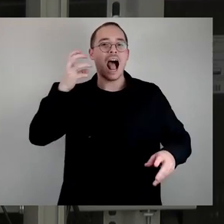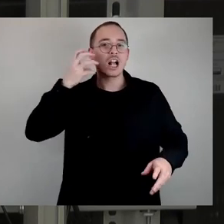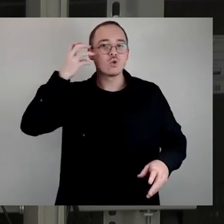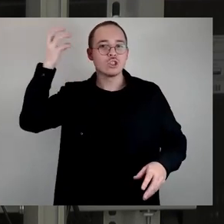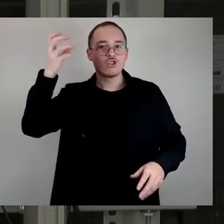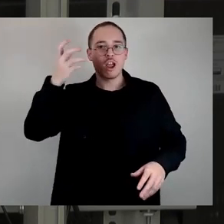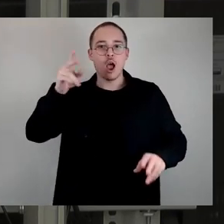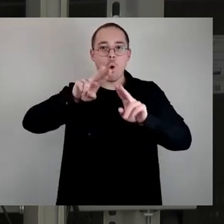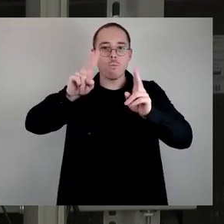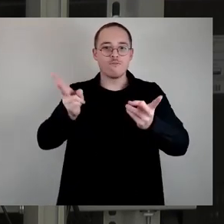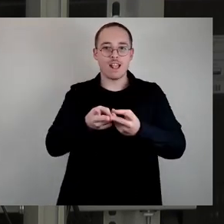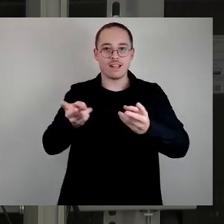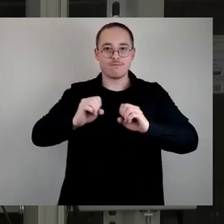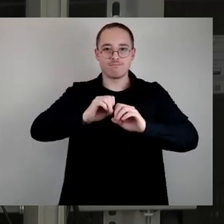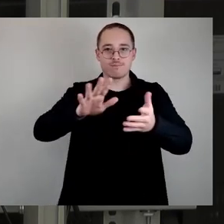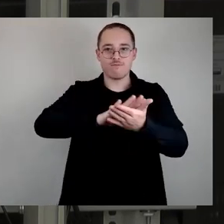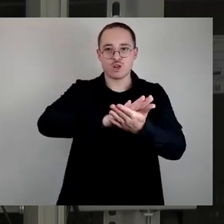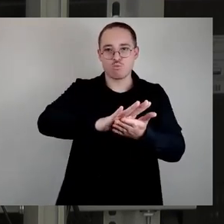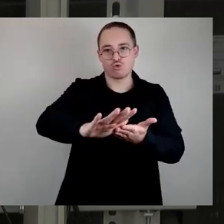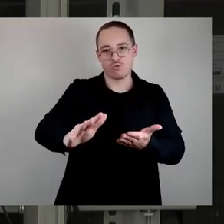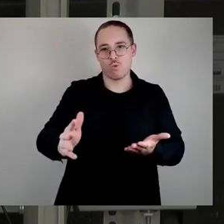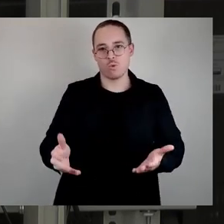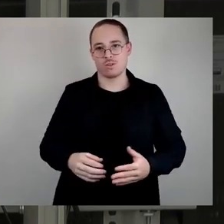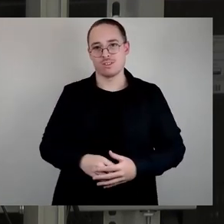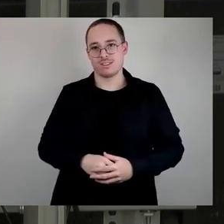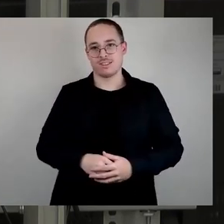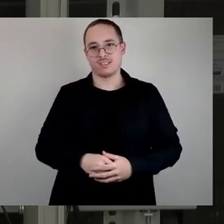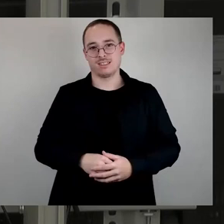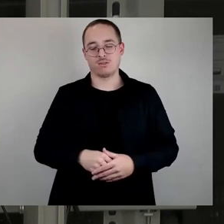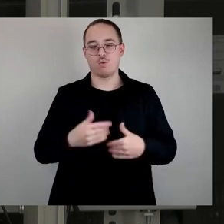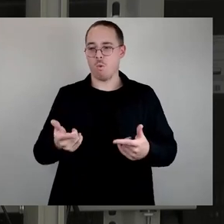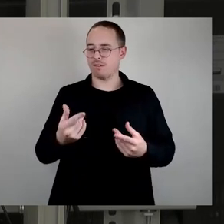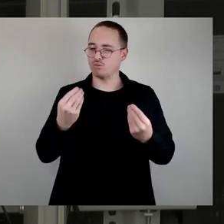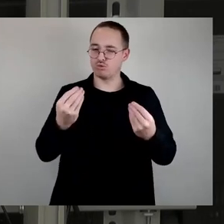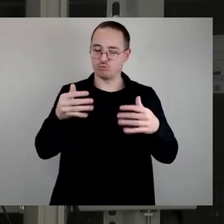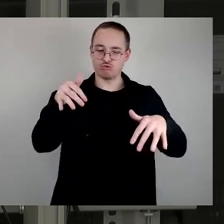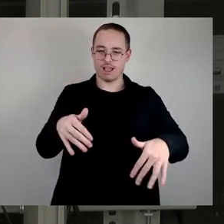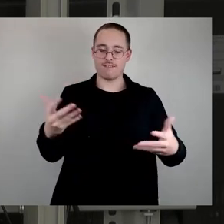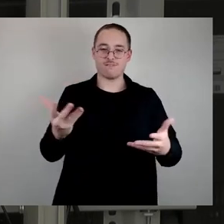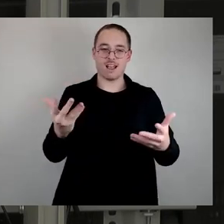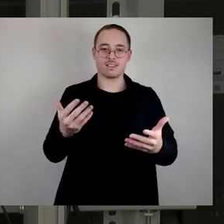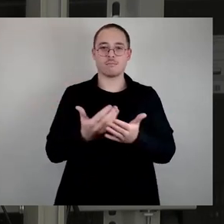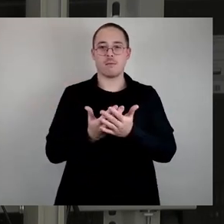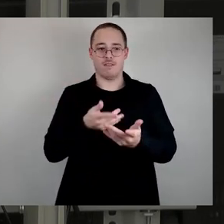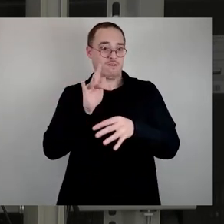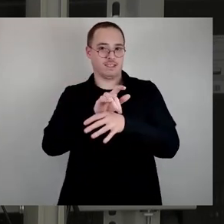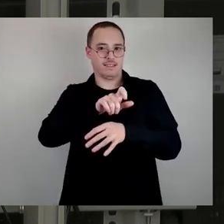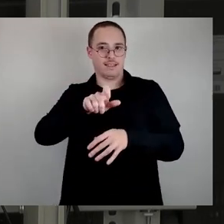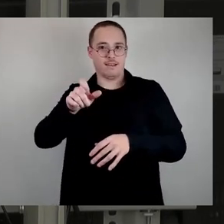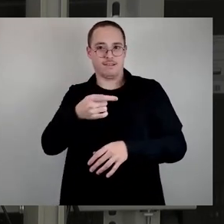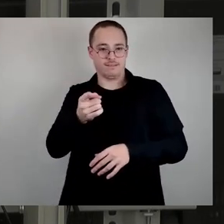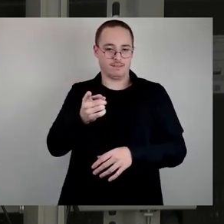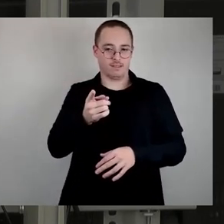rotierenden Debatte immer wieder aufstößt, das Misstrauen gegenüber dem Kritiker, die Herabwürdigung des